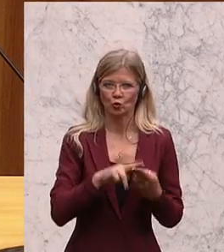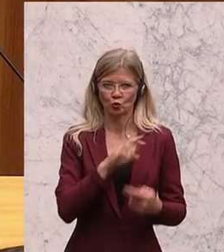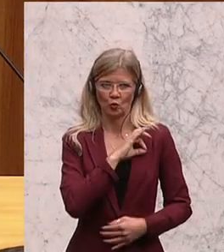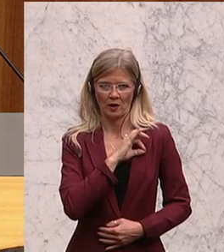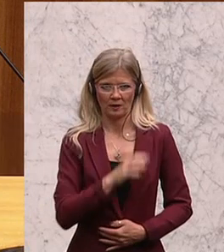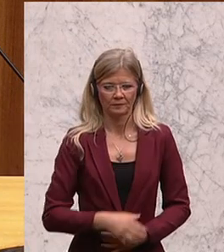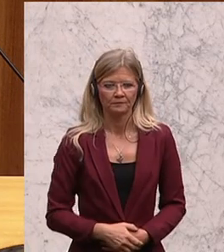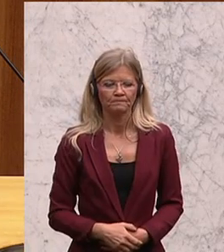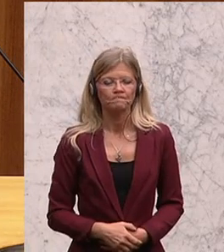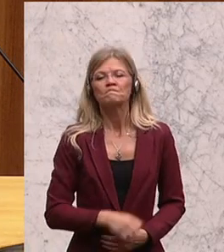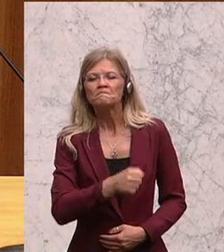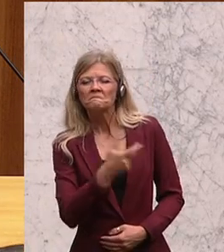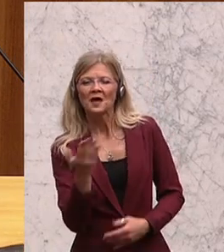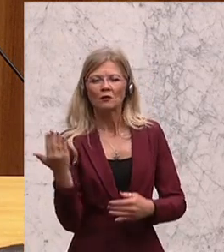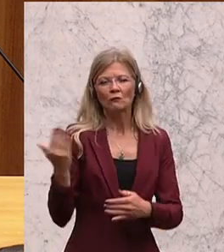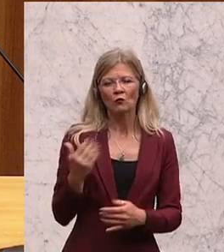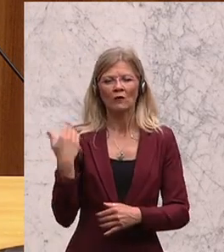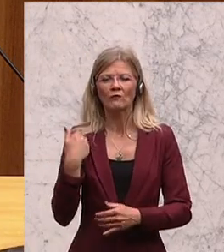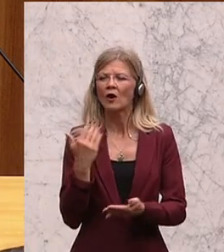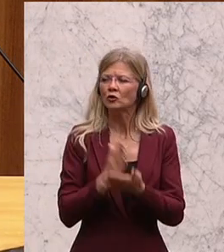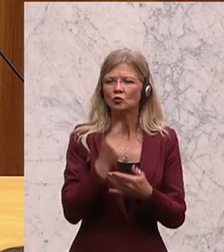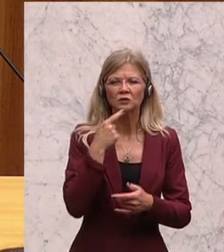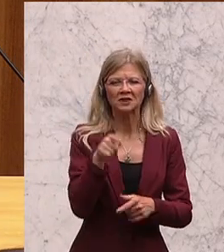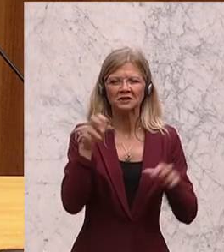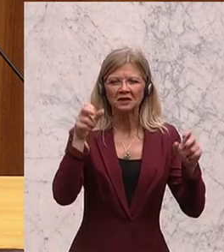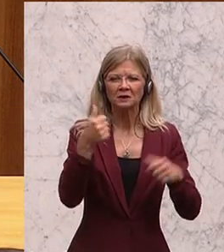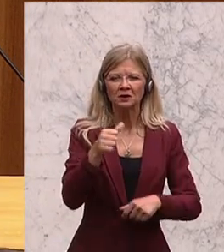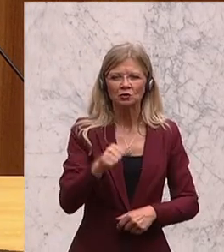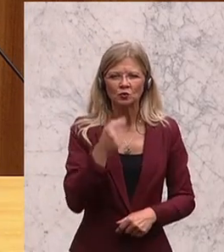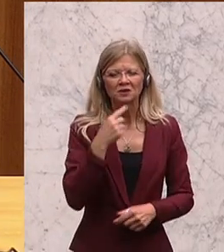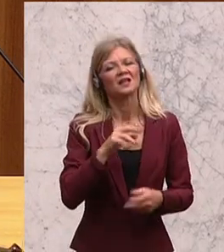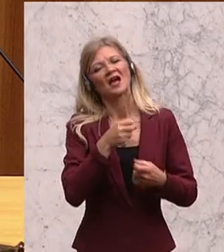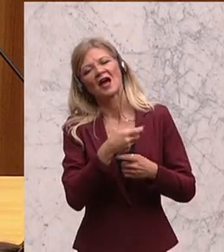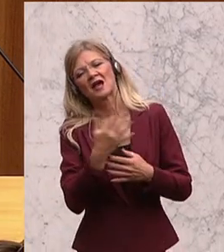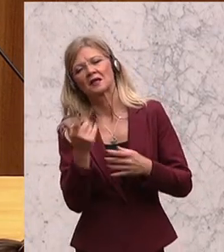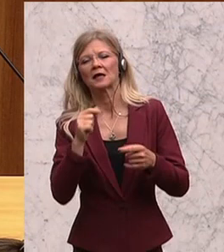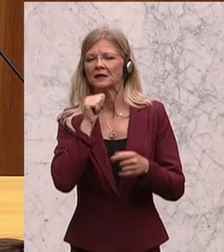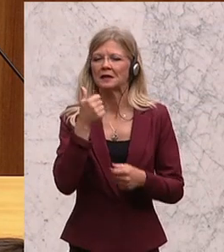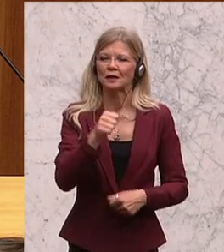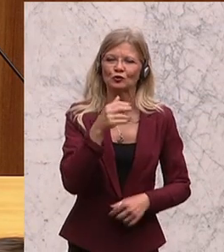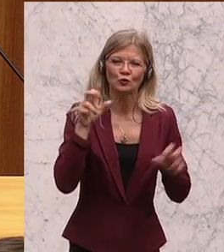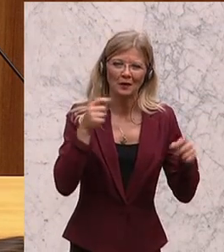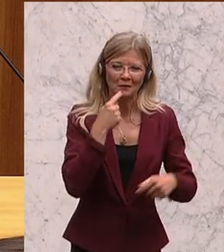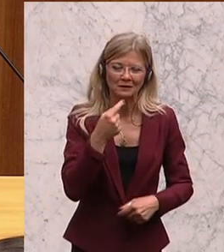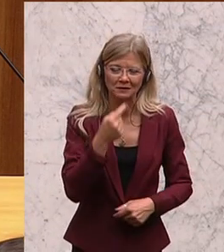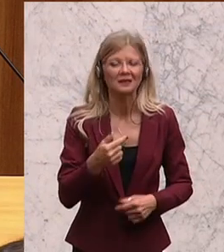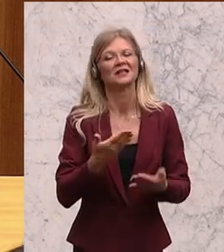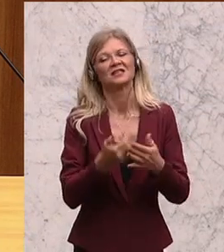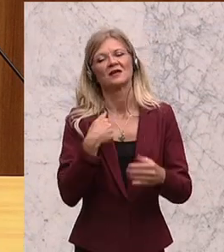einige Wortmeldungen schon zum Thema gehabt, andere nicht zum Thema. Ich möchte vielleicht, bevor ich einsteige,